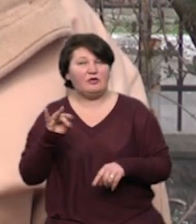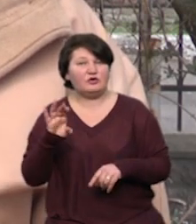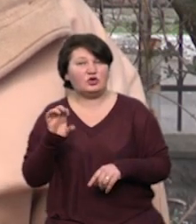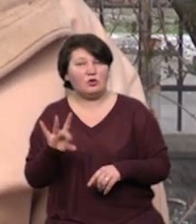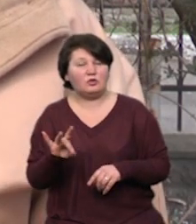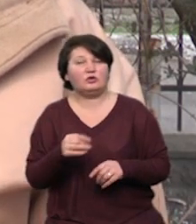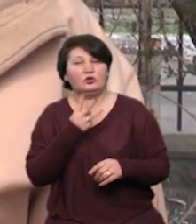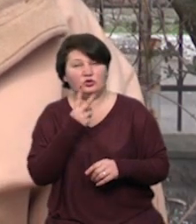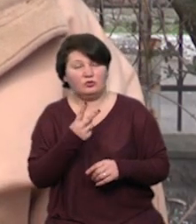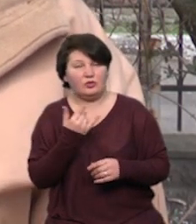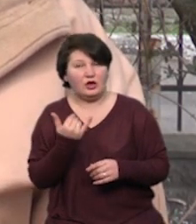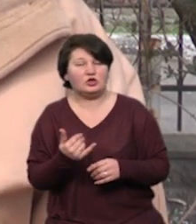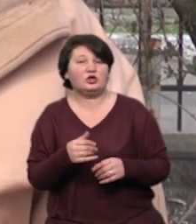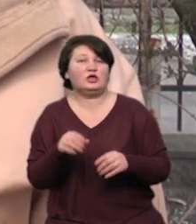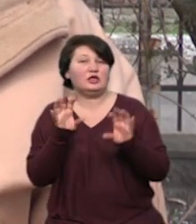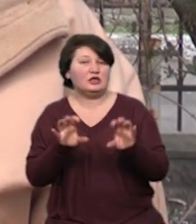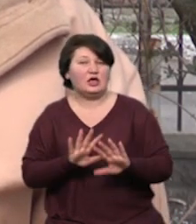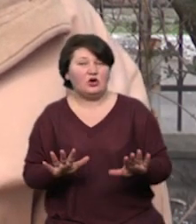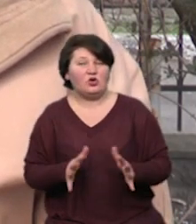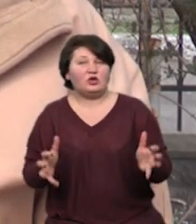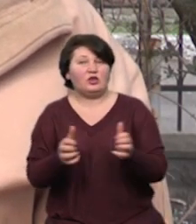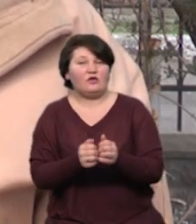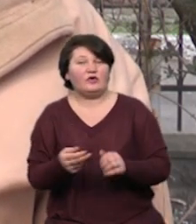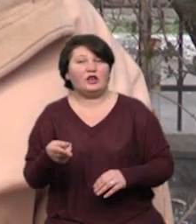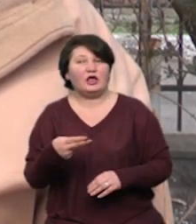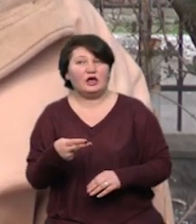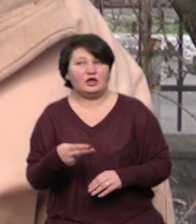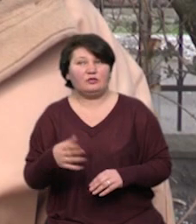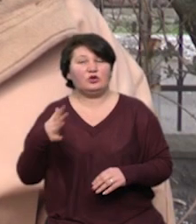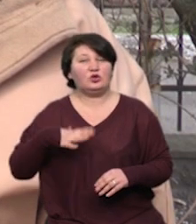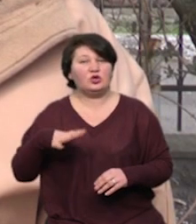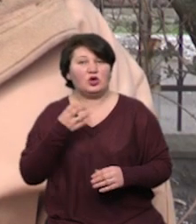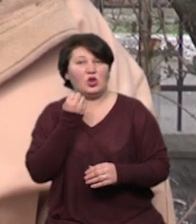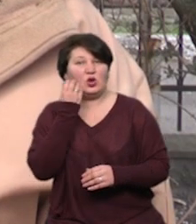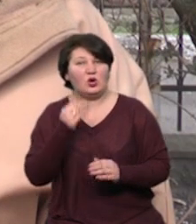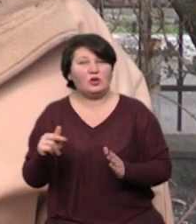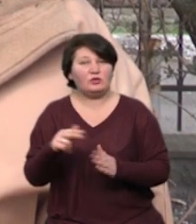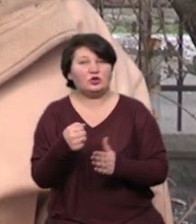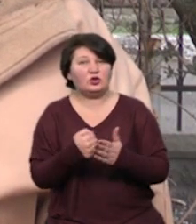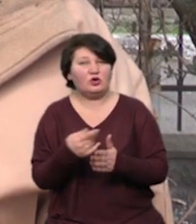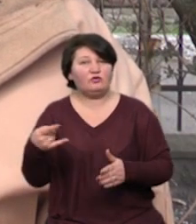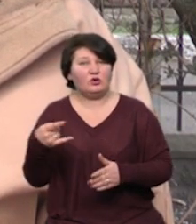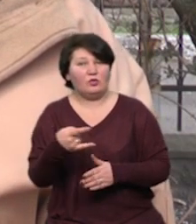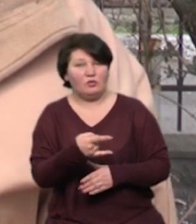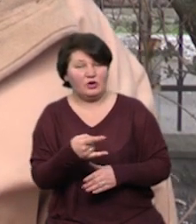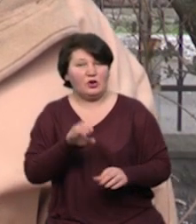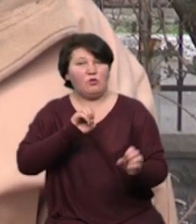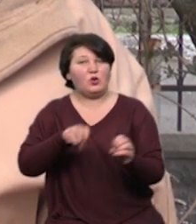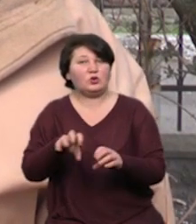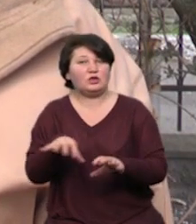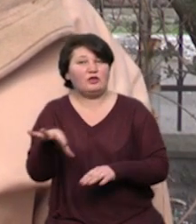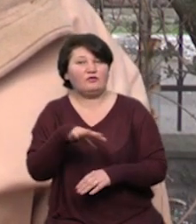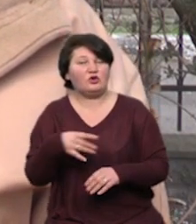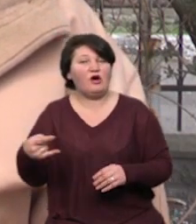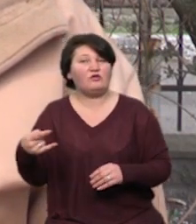незаконний вилов риби свід коснастем з нарядом лову. Вони дочекалися, коли ті підійшли до автомобіля, погрузилися в автомобіль і